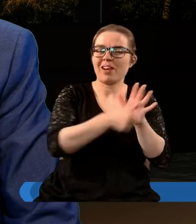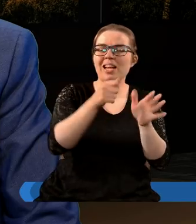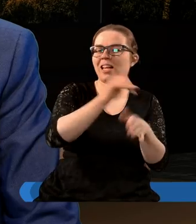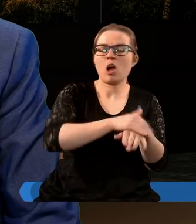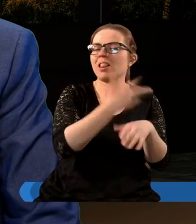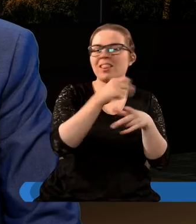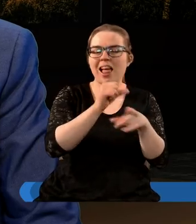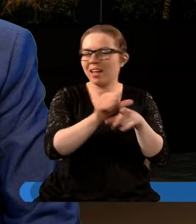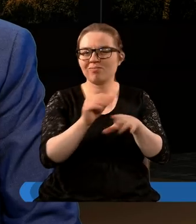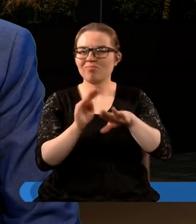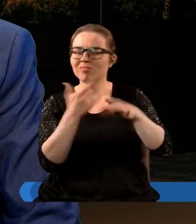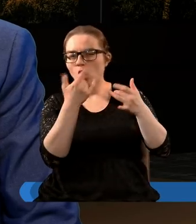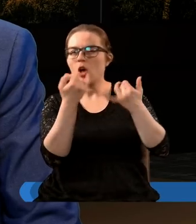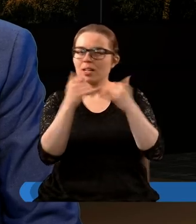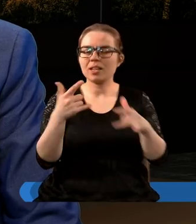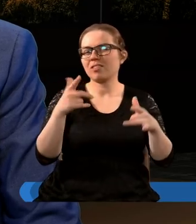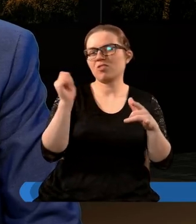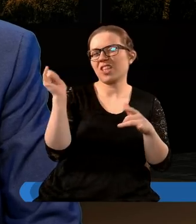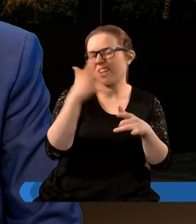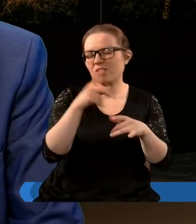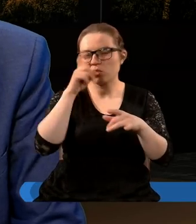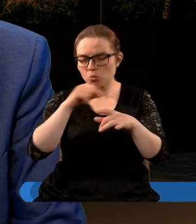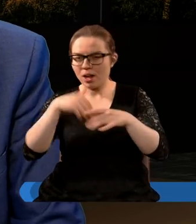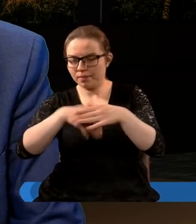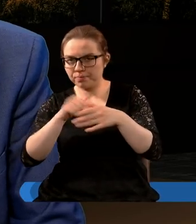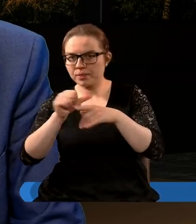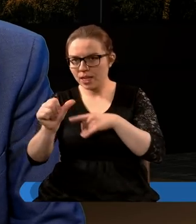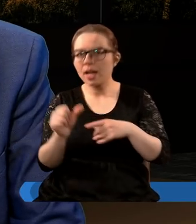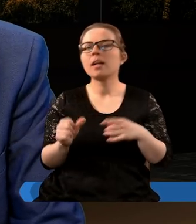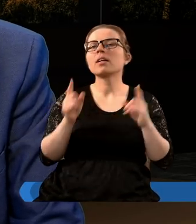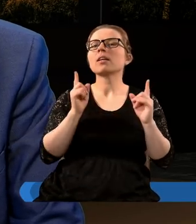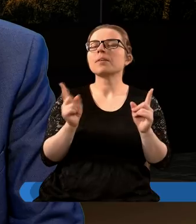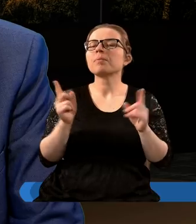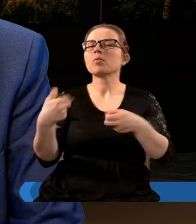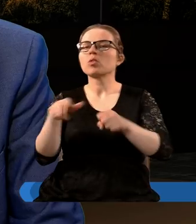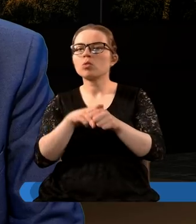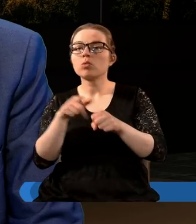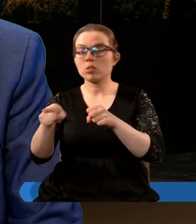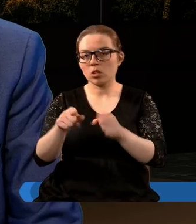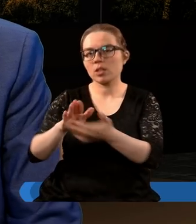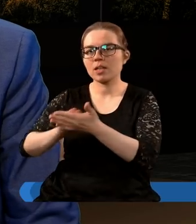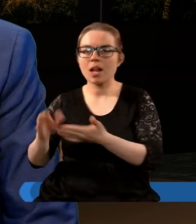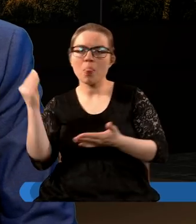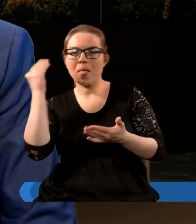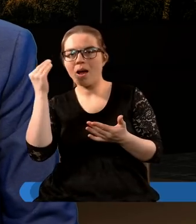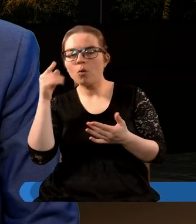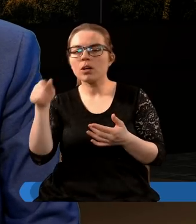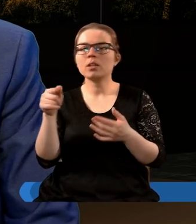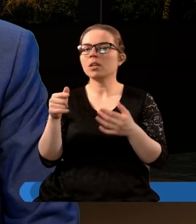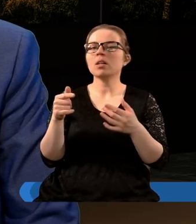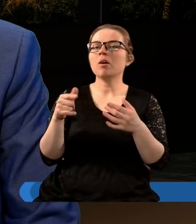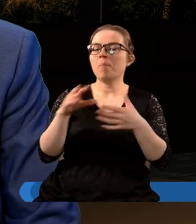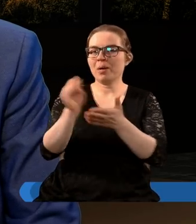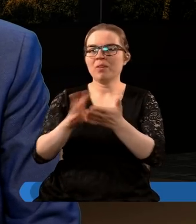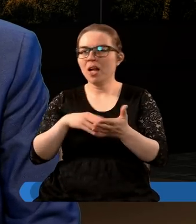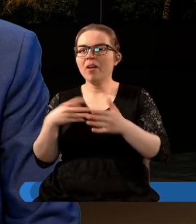Jest to wino nierządu, która do tej czystej nauki Bożej przedstawionej